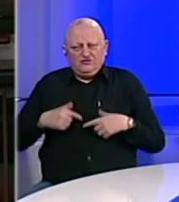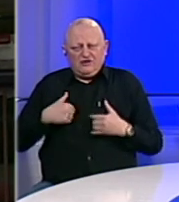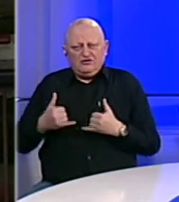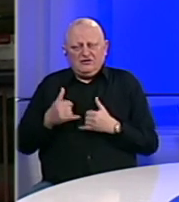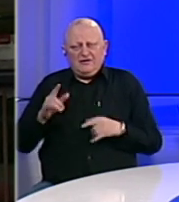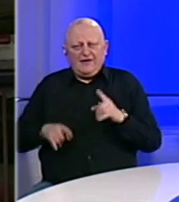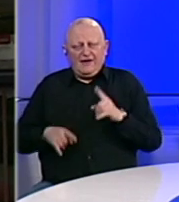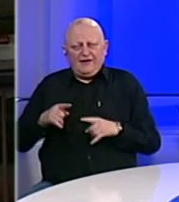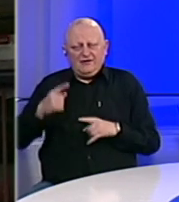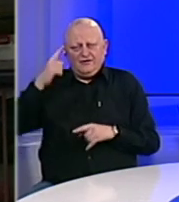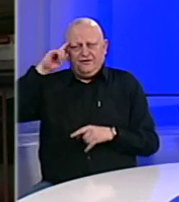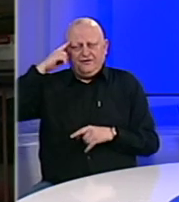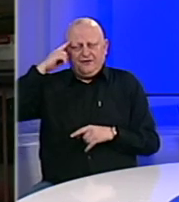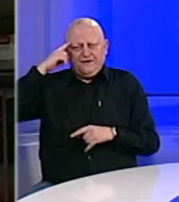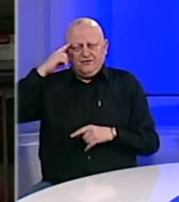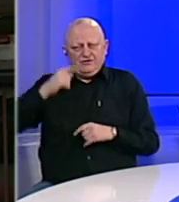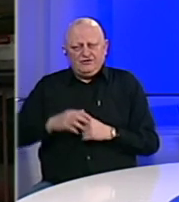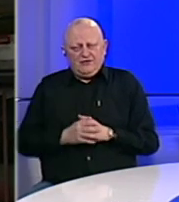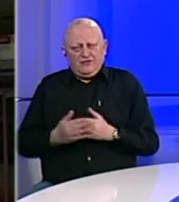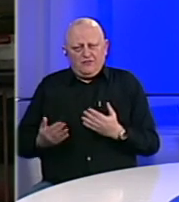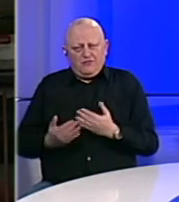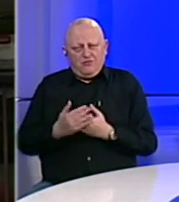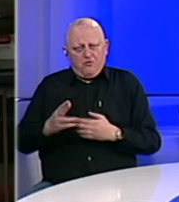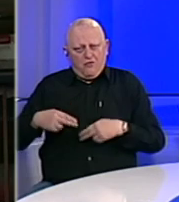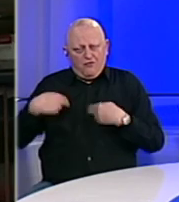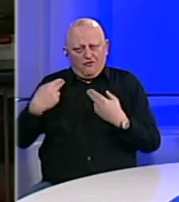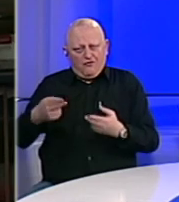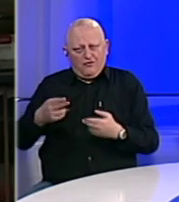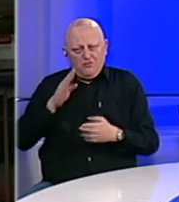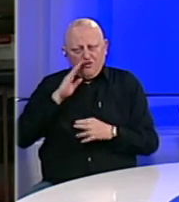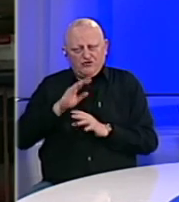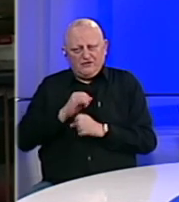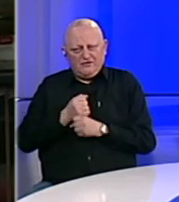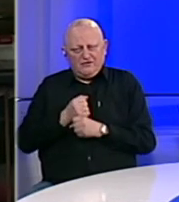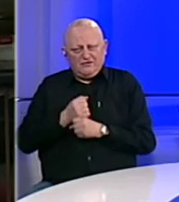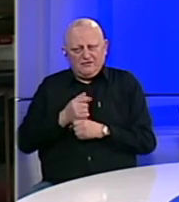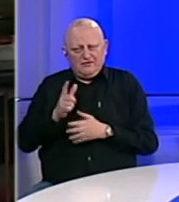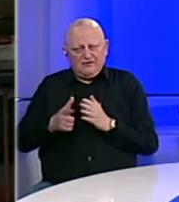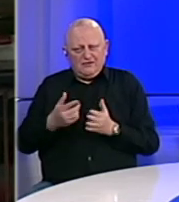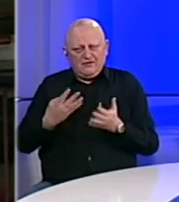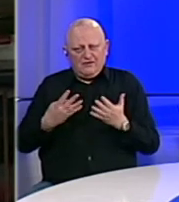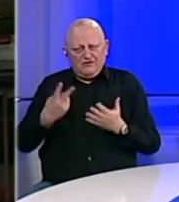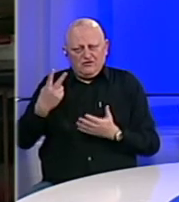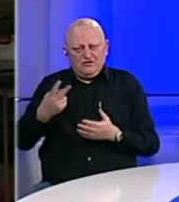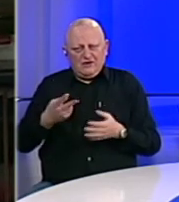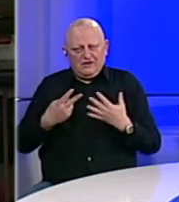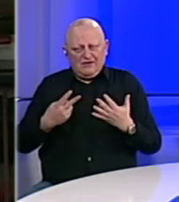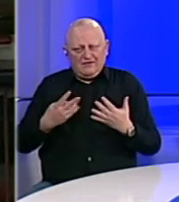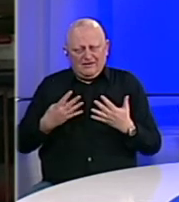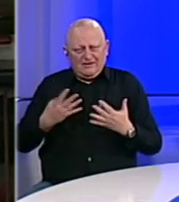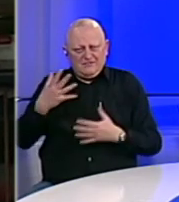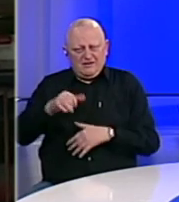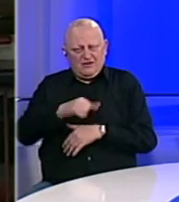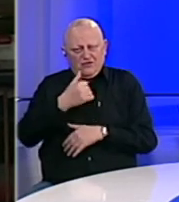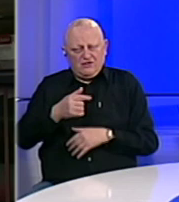građana, neko razmišlja da ponovo vrati Bosnu i Hercegovina period 1992. 1995. godina.